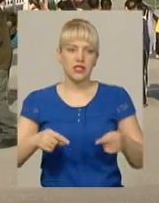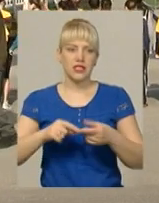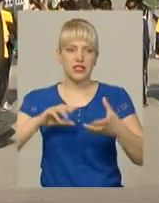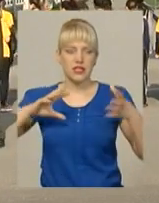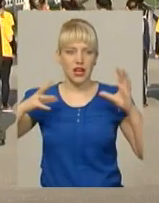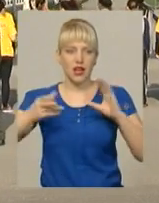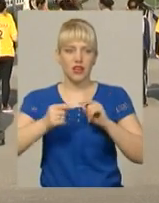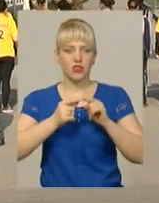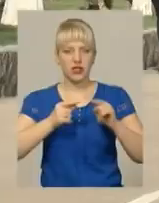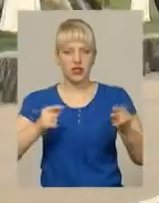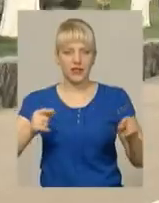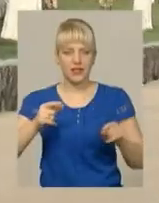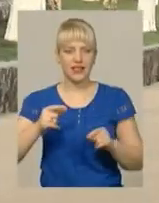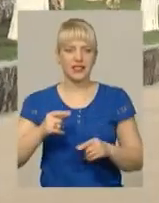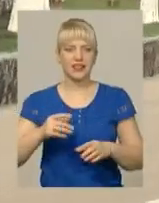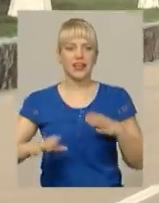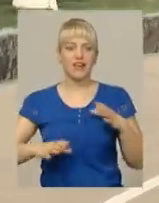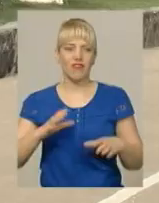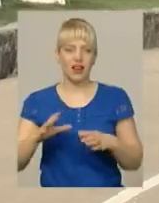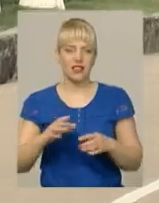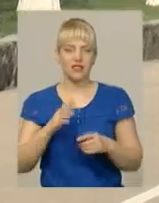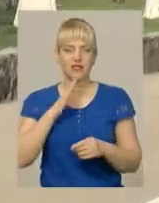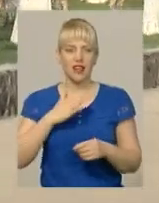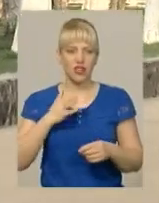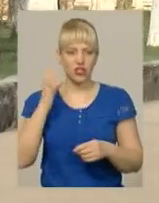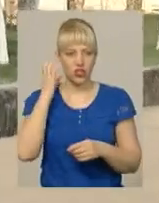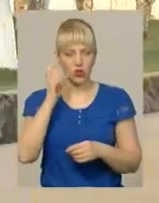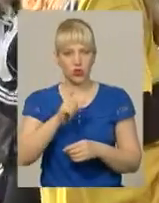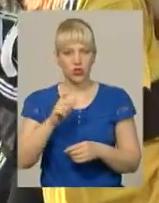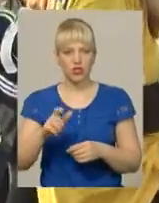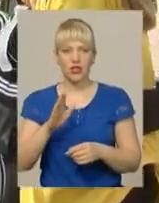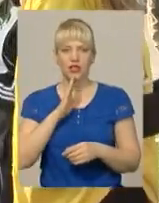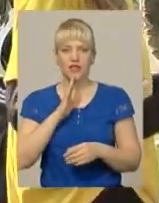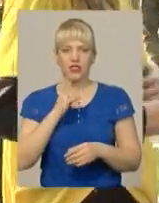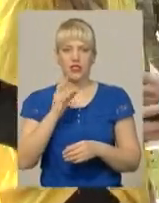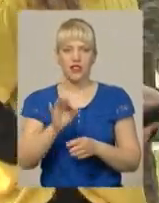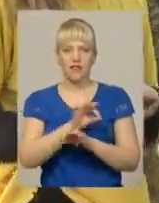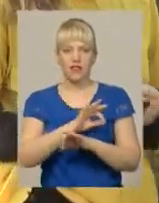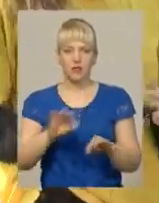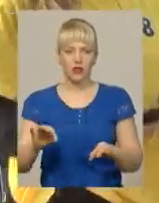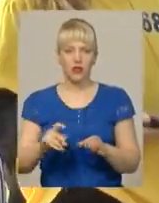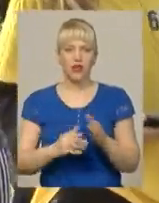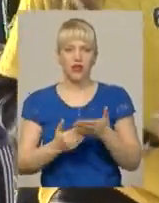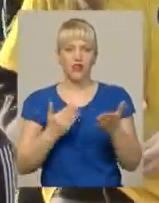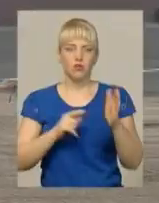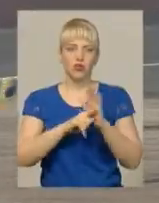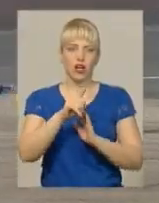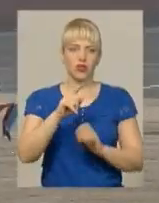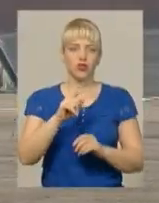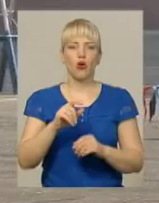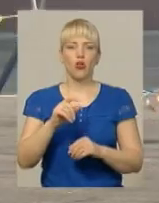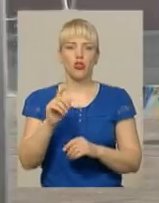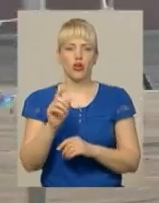витривалість наших слухачів». Сержант Івана Стельмещук пробігла тисячу метрів навідмінно. Дівчина каже, нормативи від початку навчання і до випуску